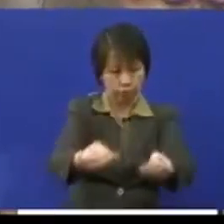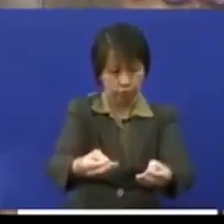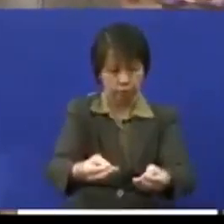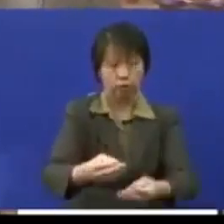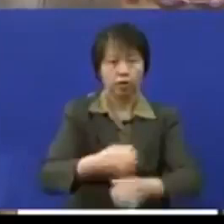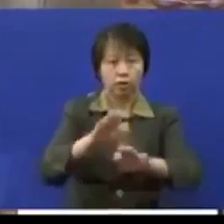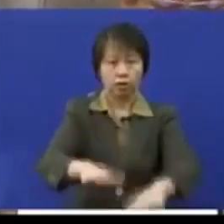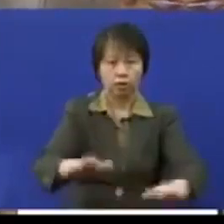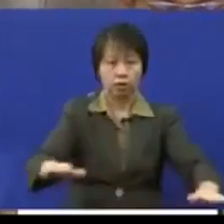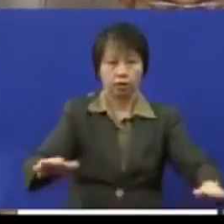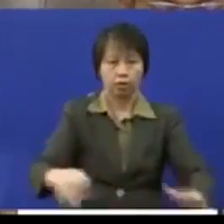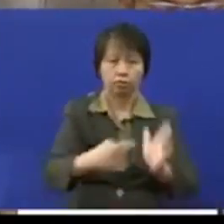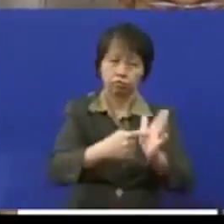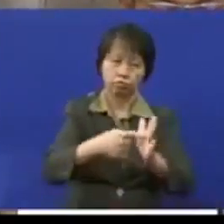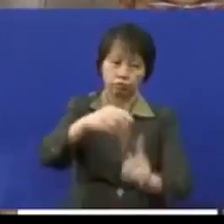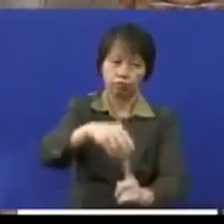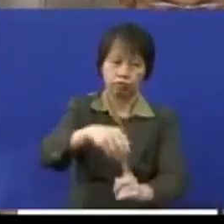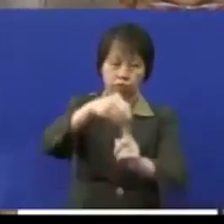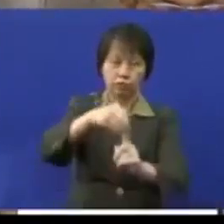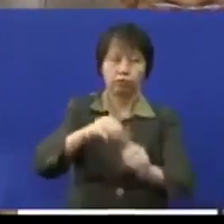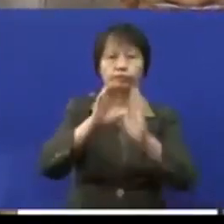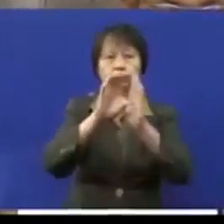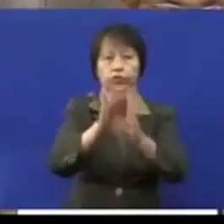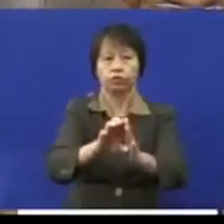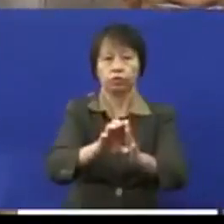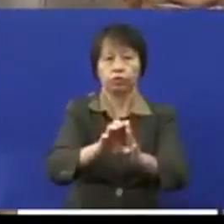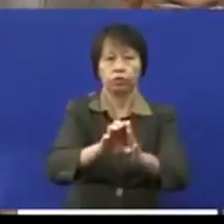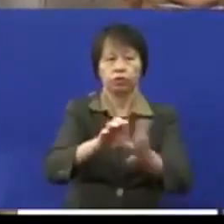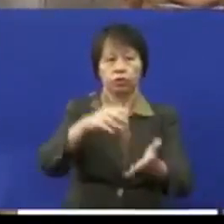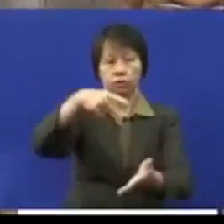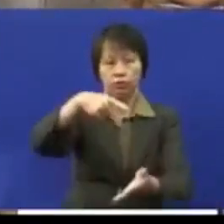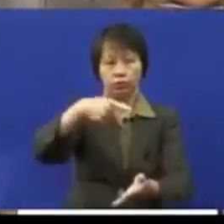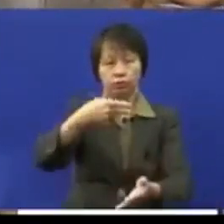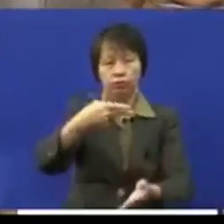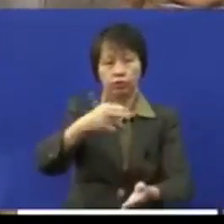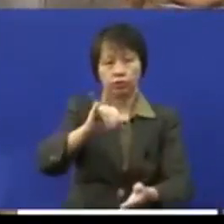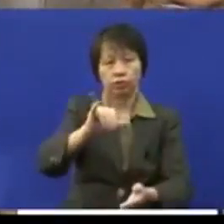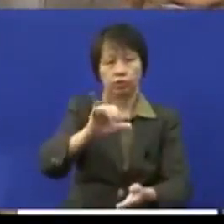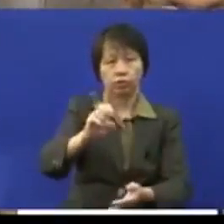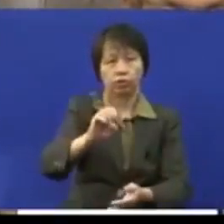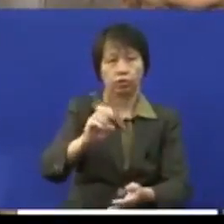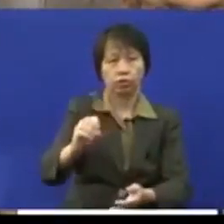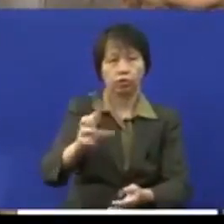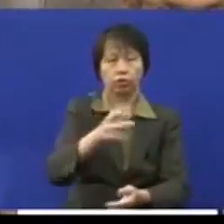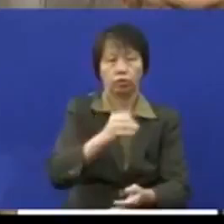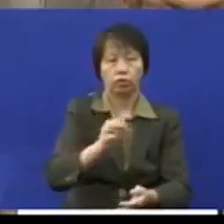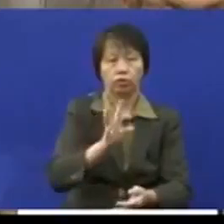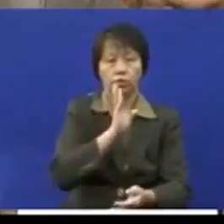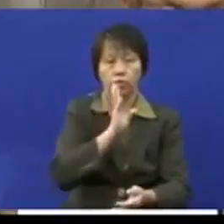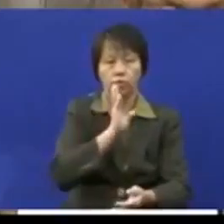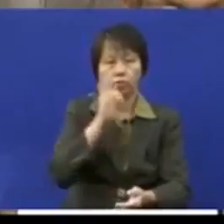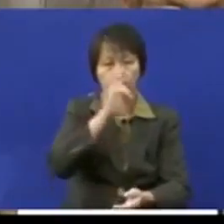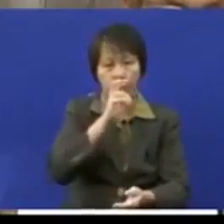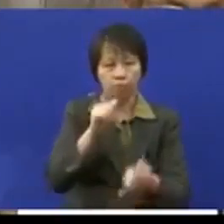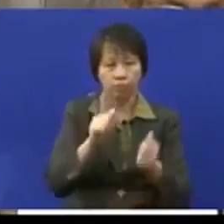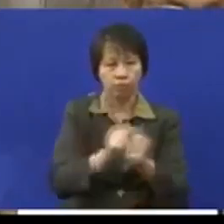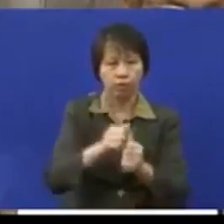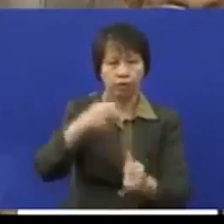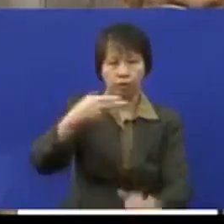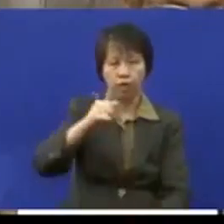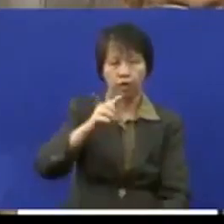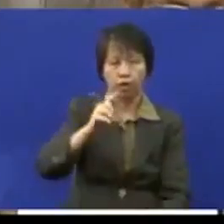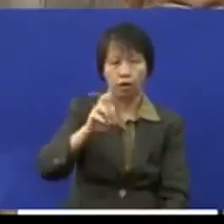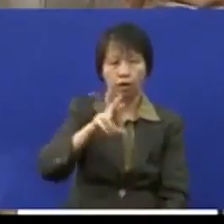kanak-kanak berkeperluan khas seperti fizioterapi occupational terapi speech terapi dan hydroterapi